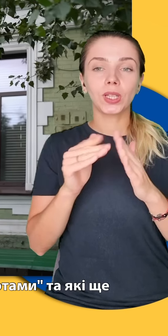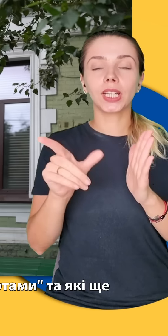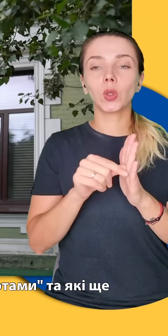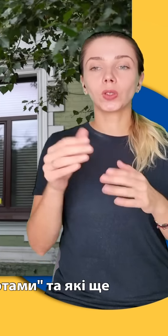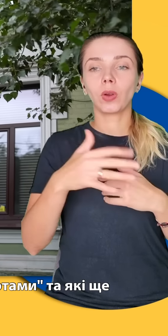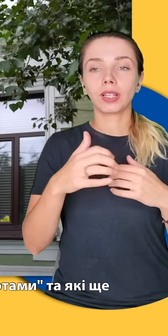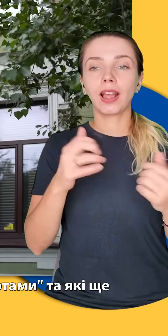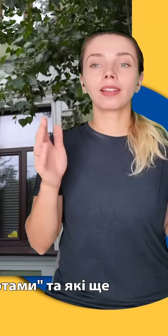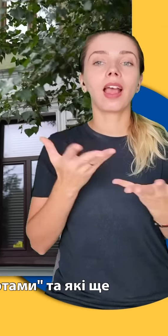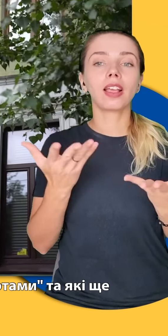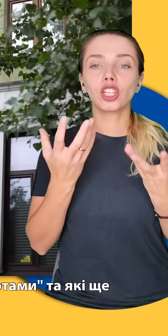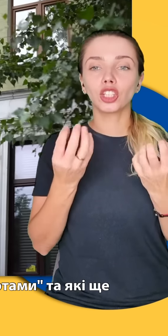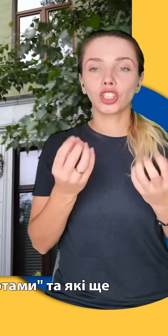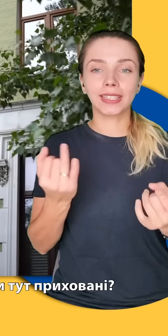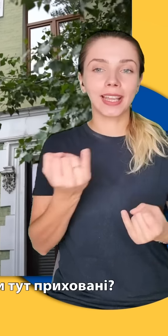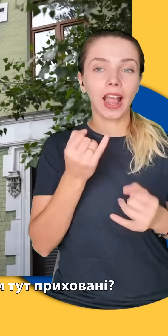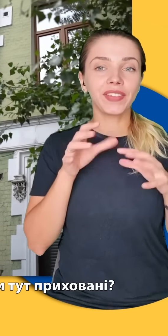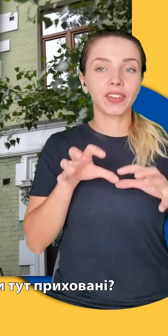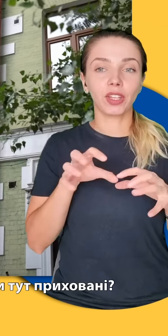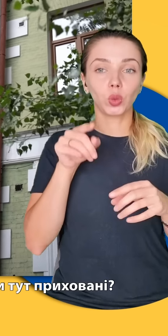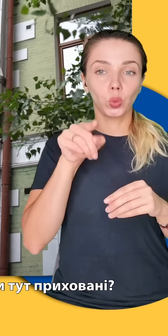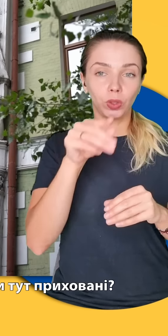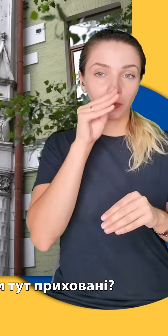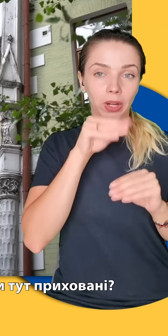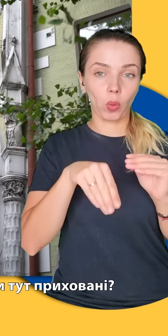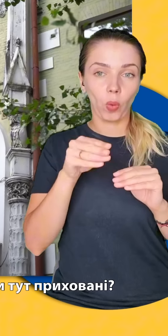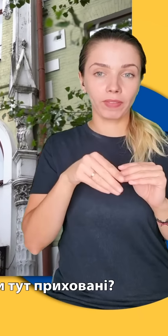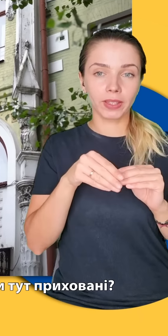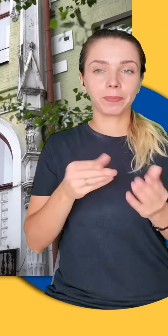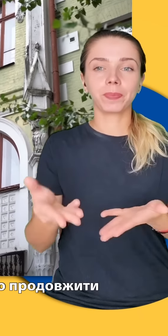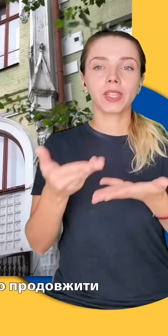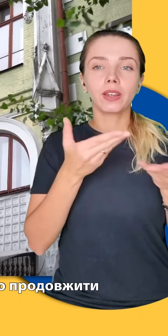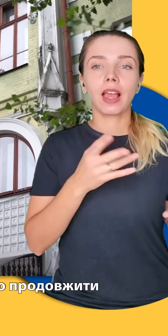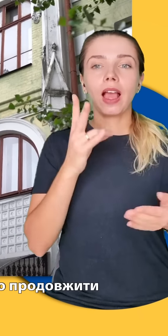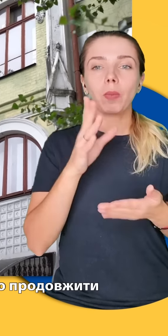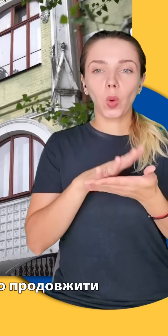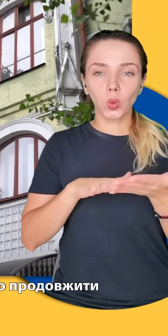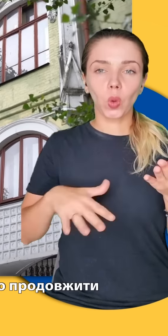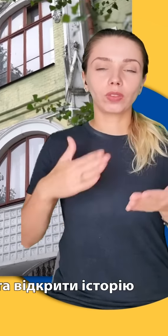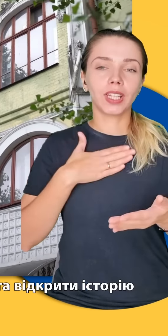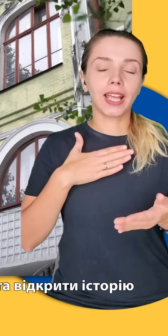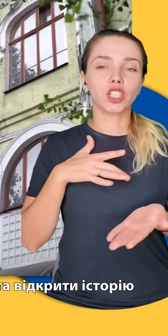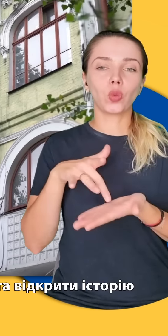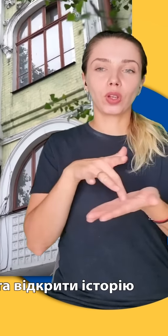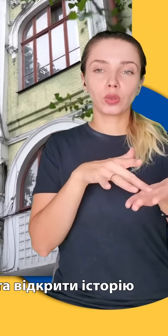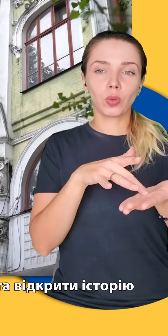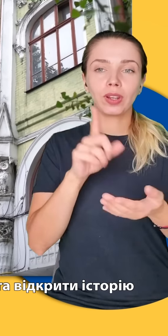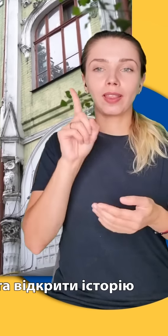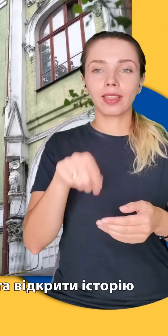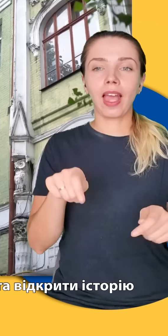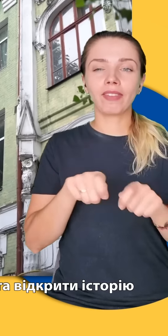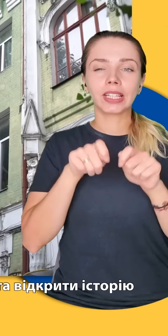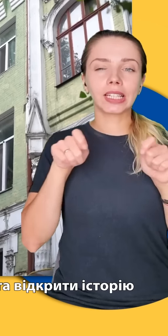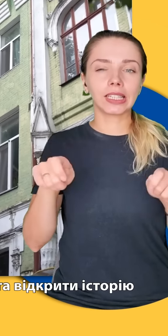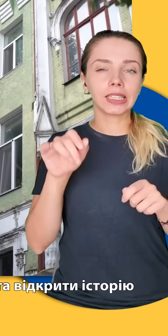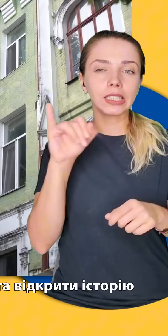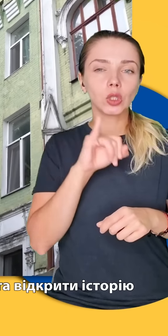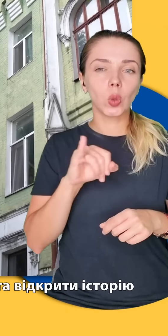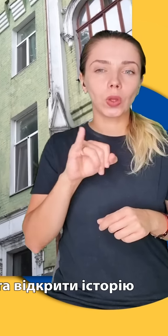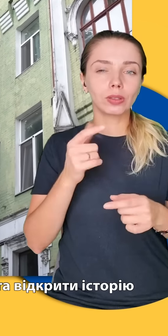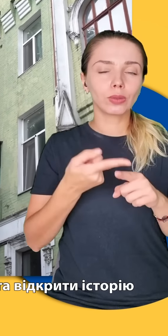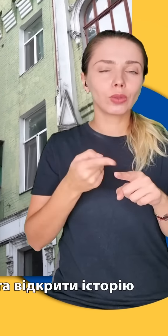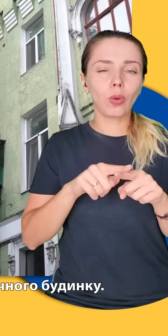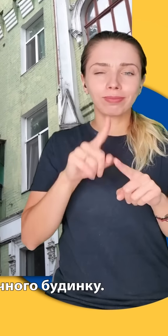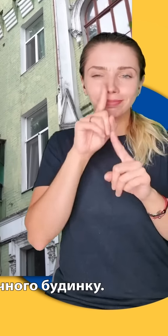«Будинок з котами»? Та які ще цікаві тварини тут приховані? Запрошуємо продовжити нашу екскурсію та відкрити